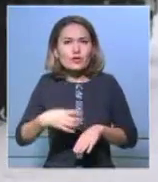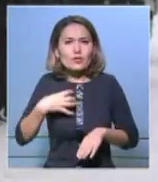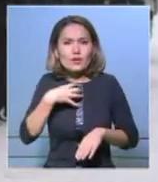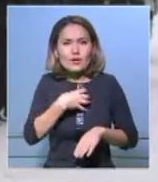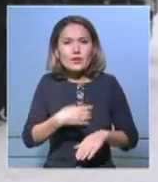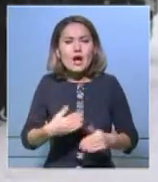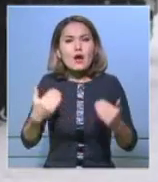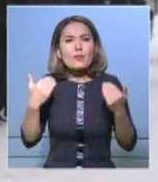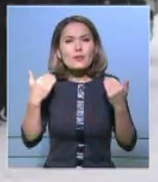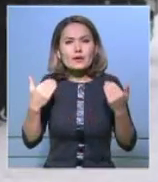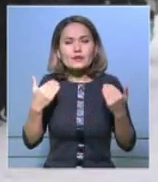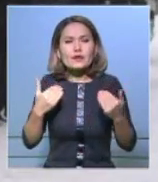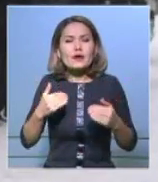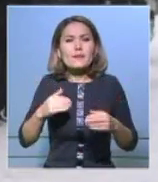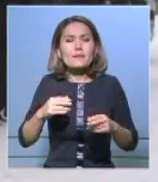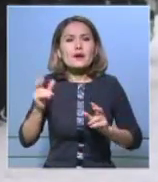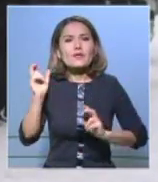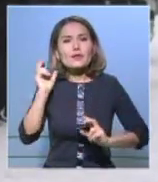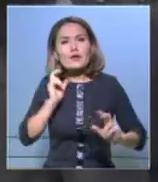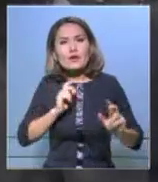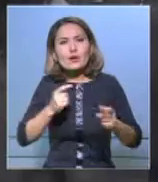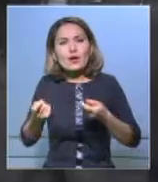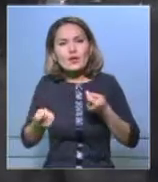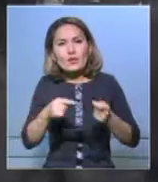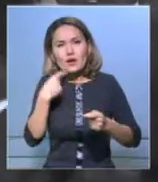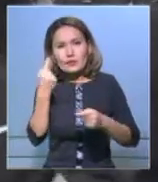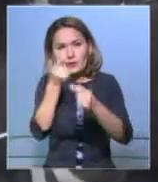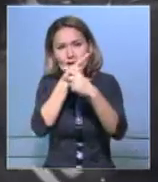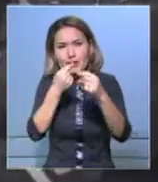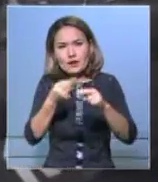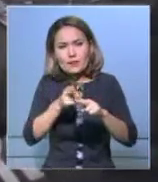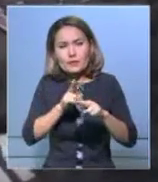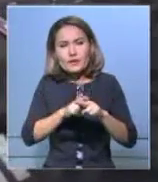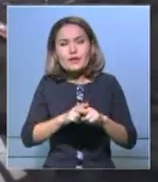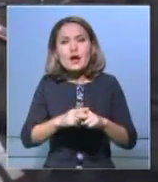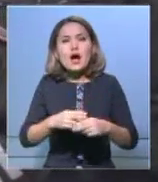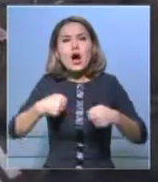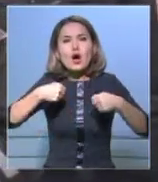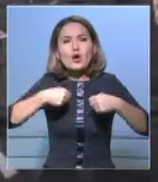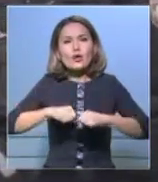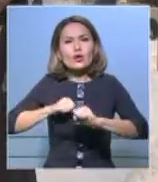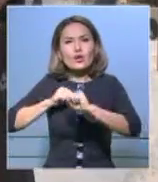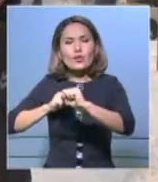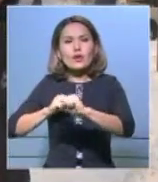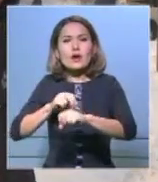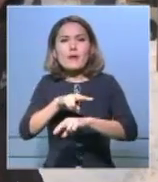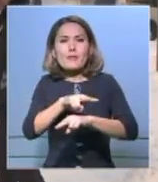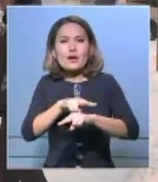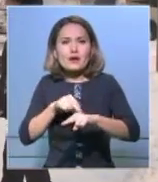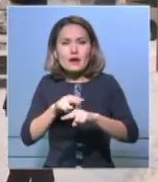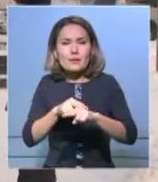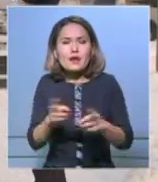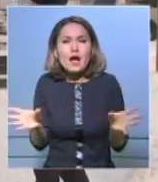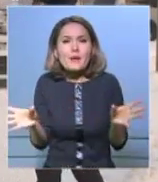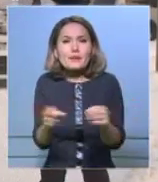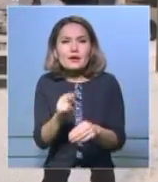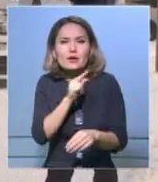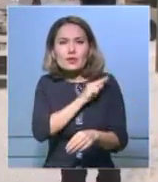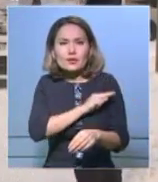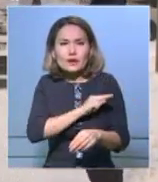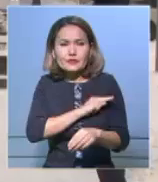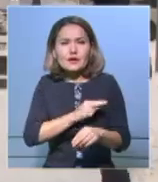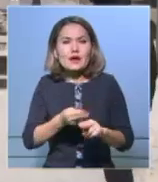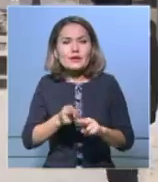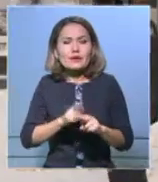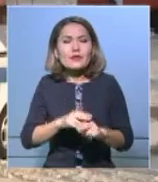Құққорғау Академиясының проректоры еркін оңғар байып қабарлады. Оның айты ұнша, Құққорғаушылар мен жергілікті басқару орғандарының бірлесе жұмыс